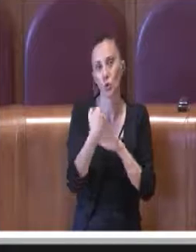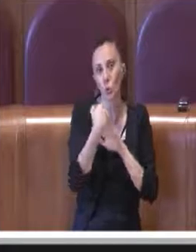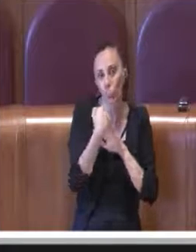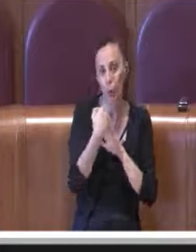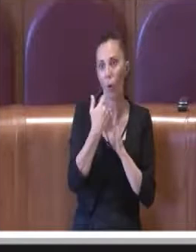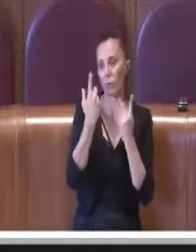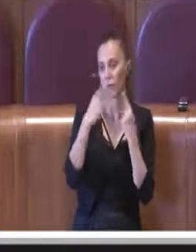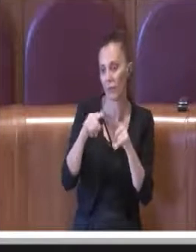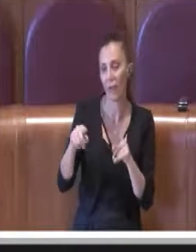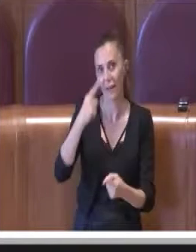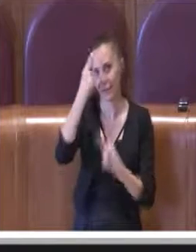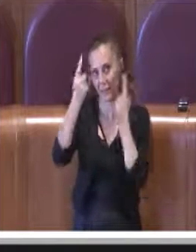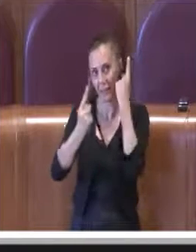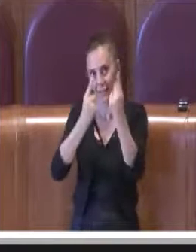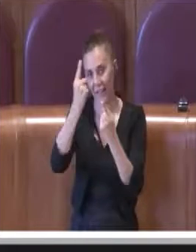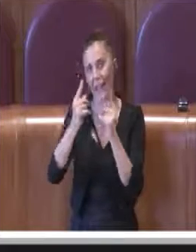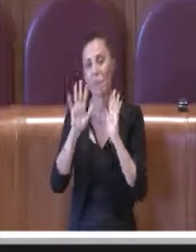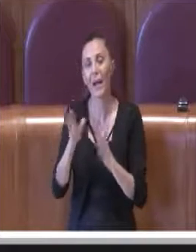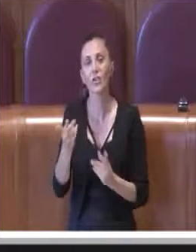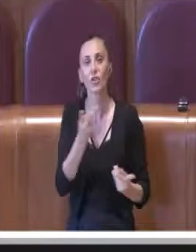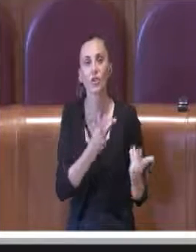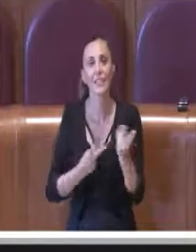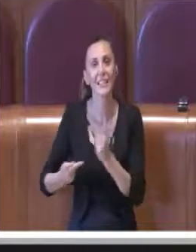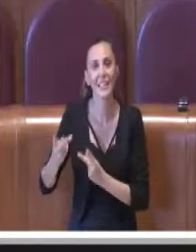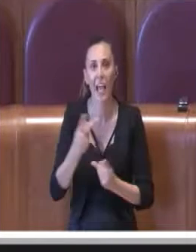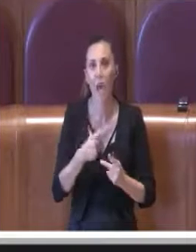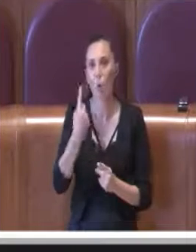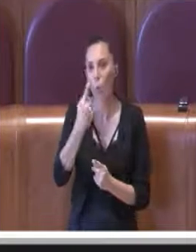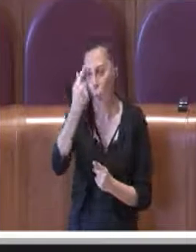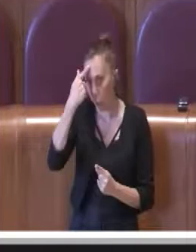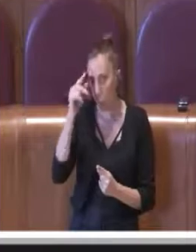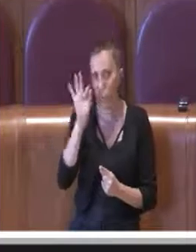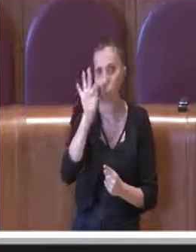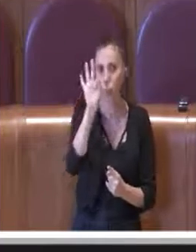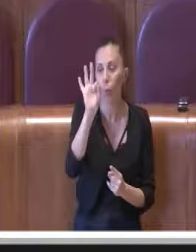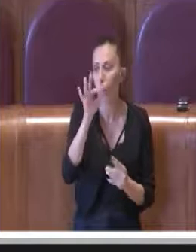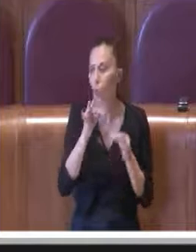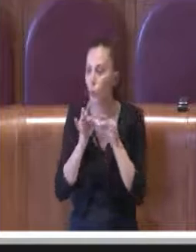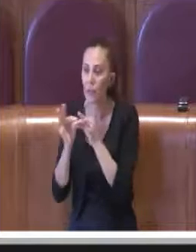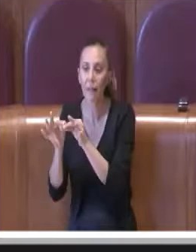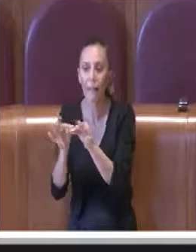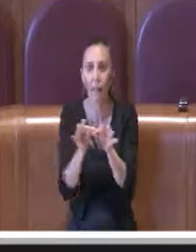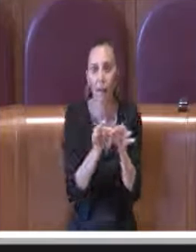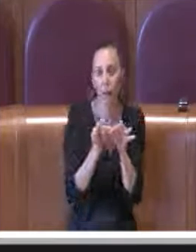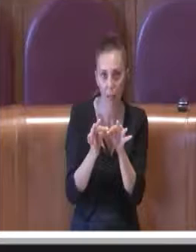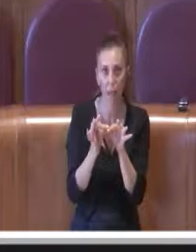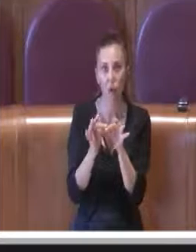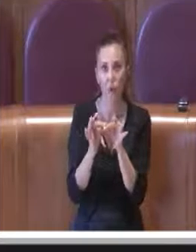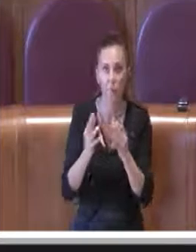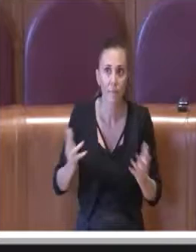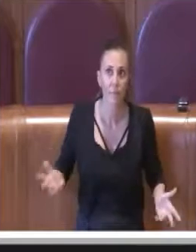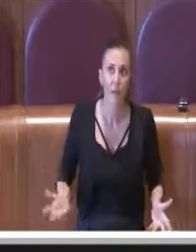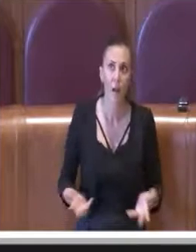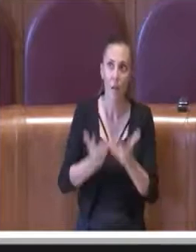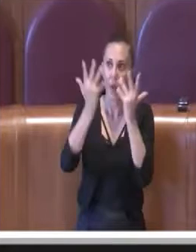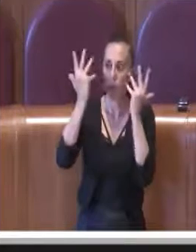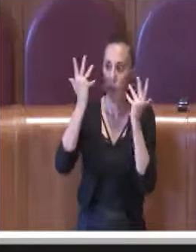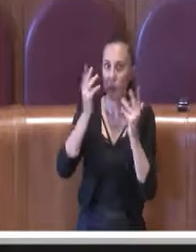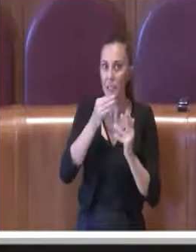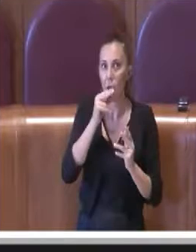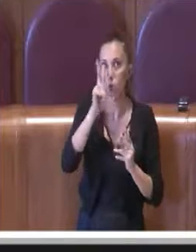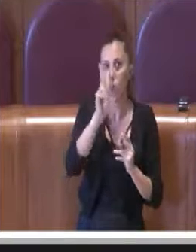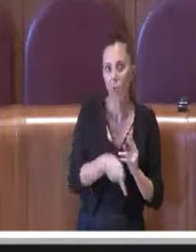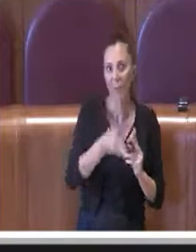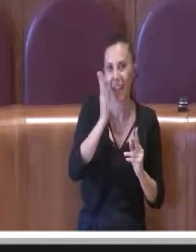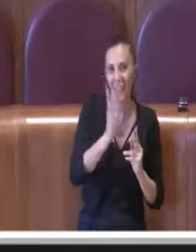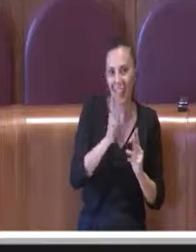idee, ma si riesca a trovare un punto di sintesi e dare anche finalmente dopo anni, perché è dal 2010